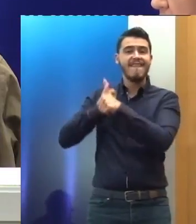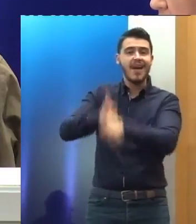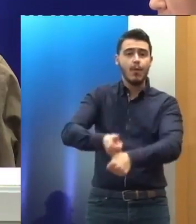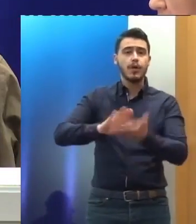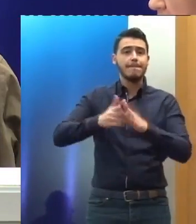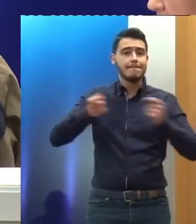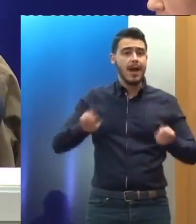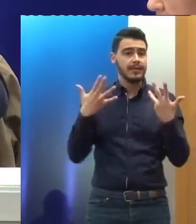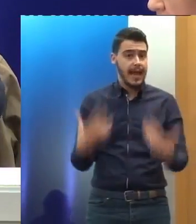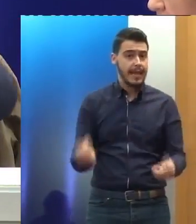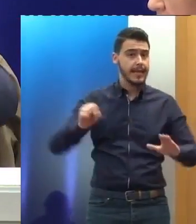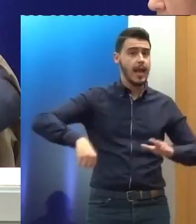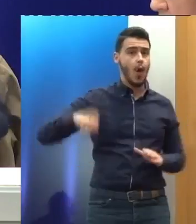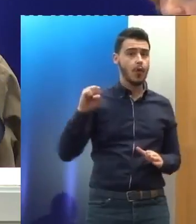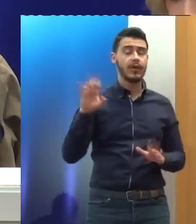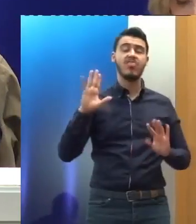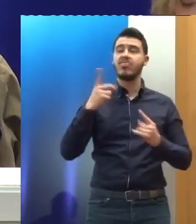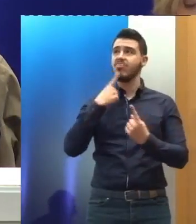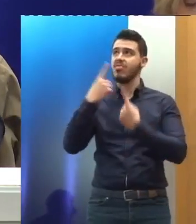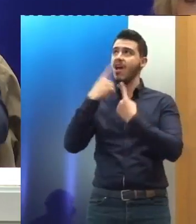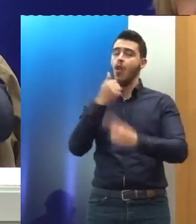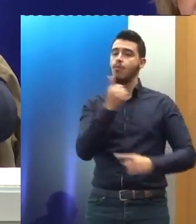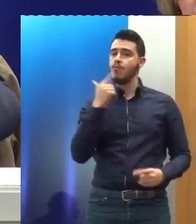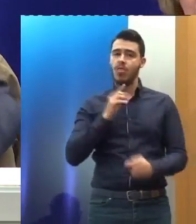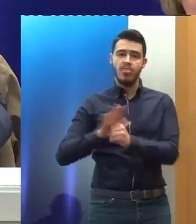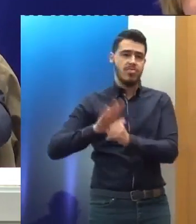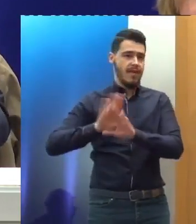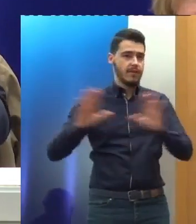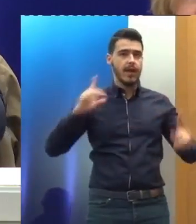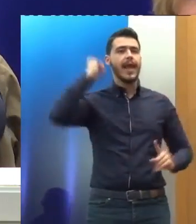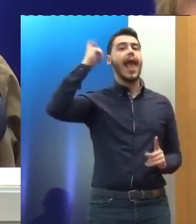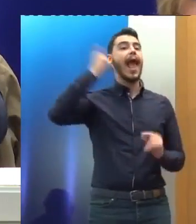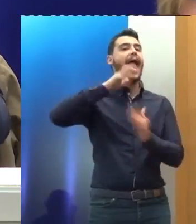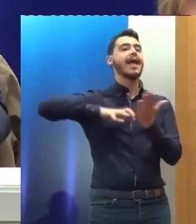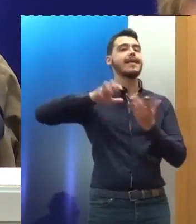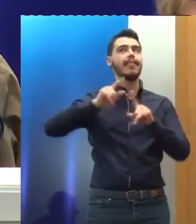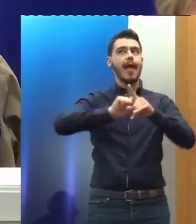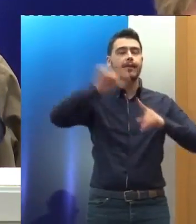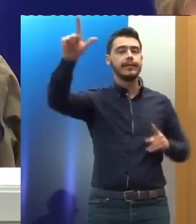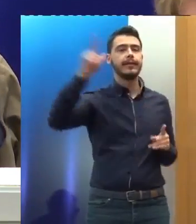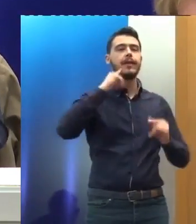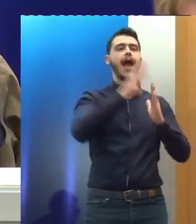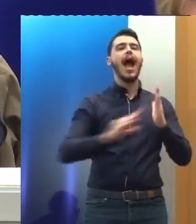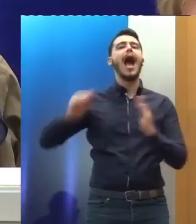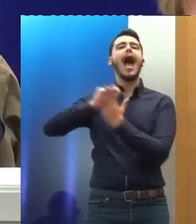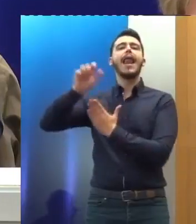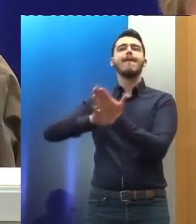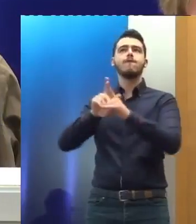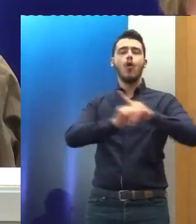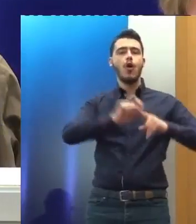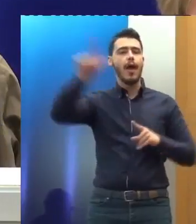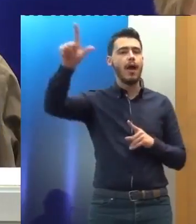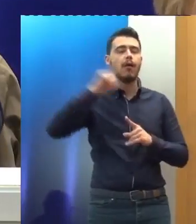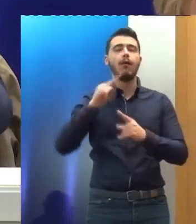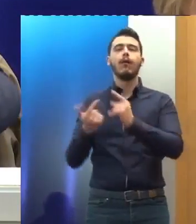μόνο με έναν διάλογο. Γίνεται βάση εκθέσεων, γίνεται βάση αναφορών, γίνεται βάση προσφυγών,